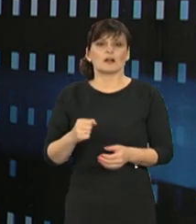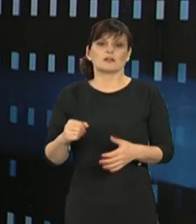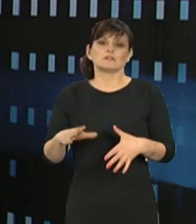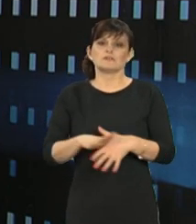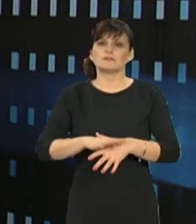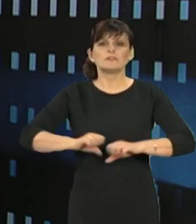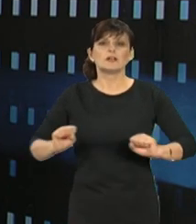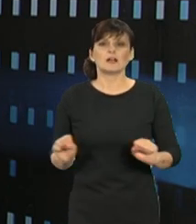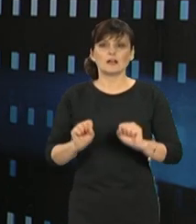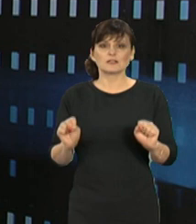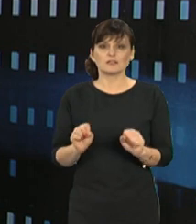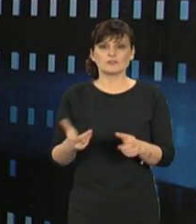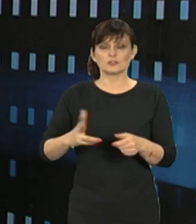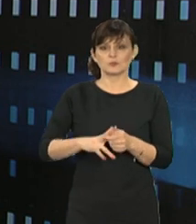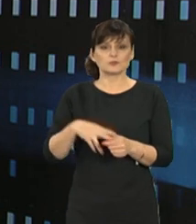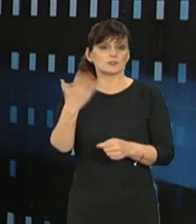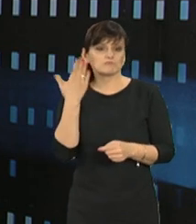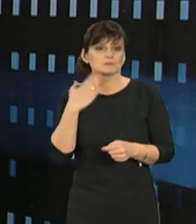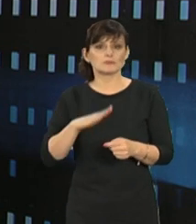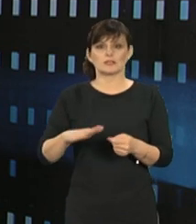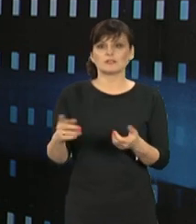aktywistów, którzy często